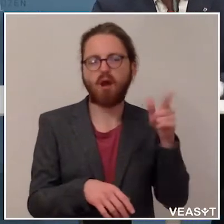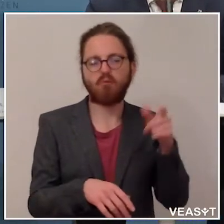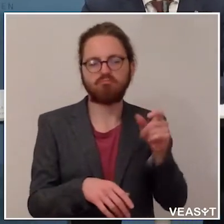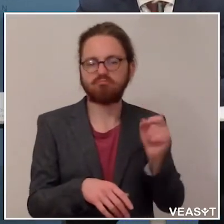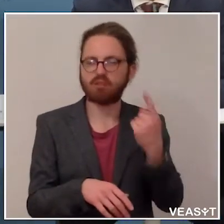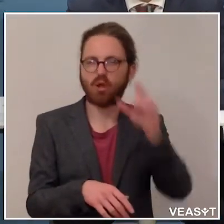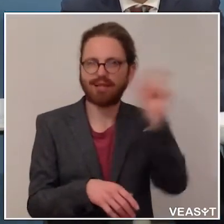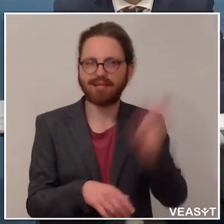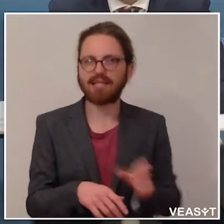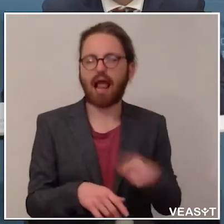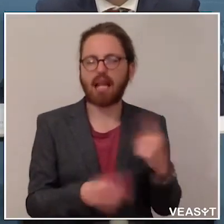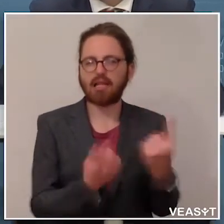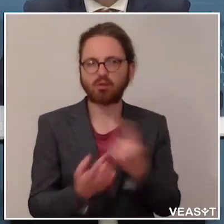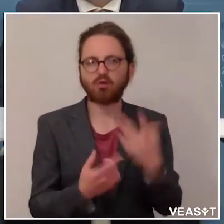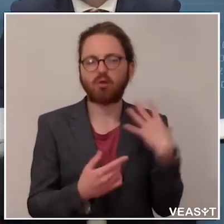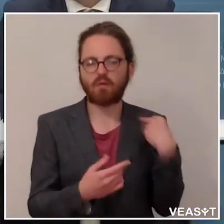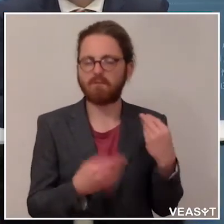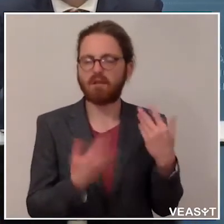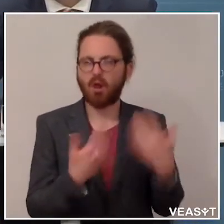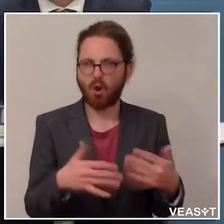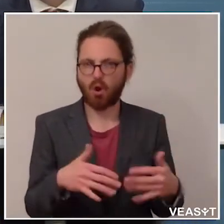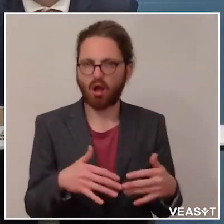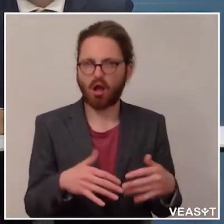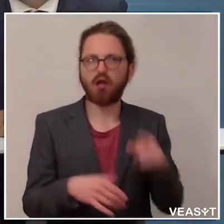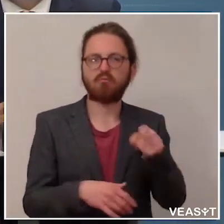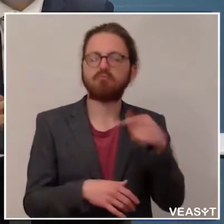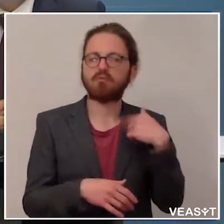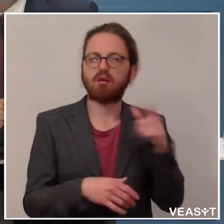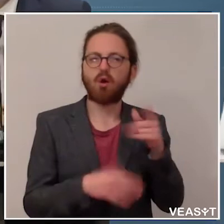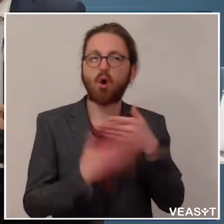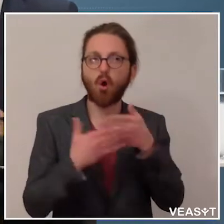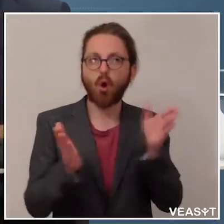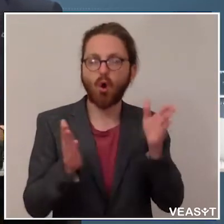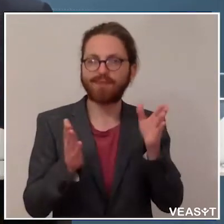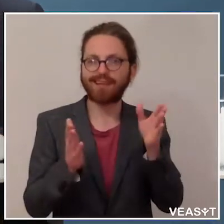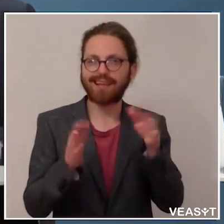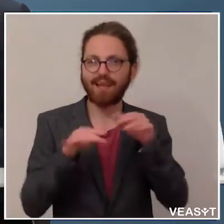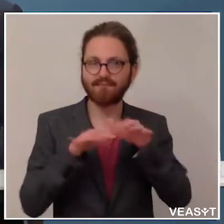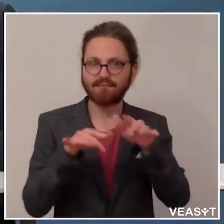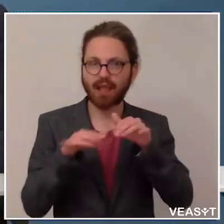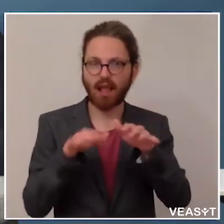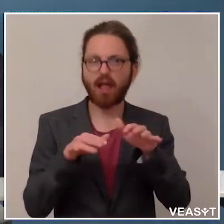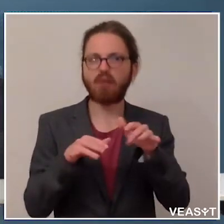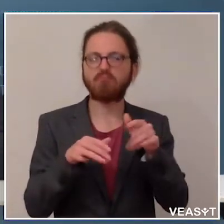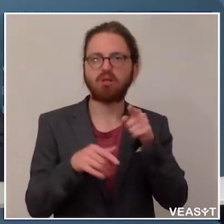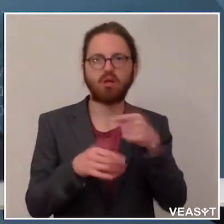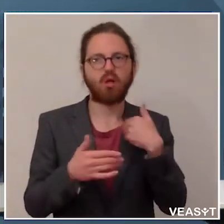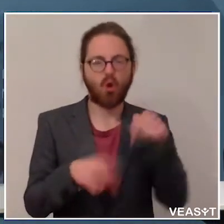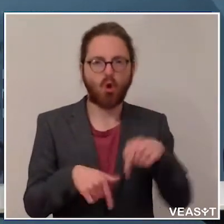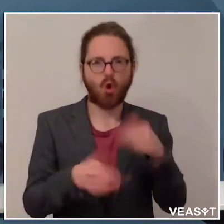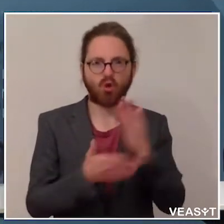Situation sich wieder lockert. Von der öffentlichen Mobilität her werden wir uns natürlich heute schon vorbereiten.